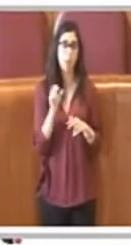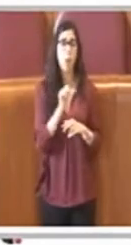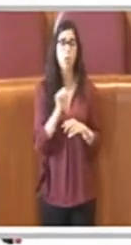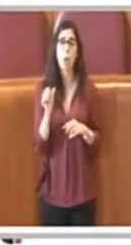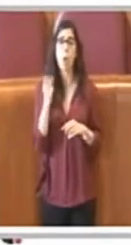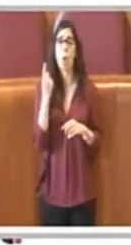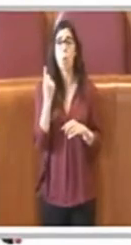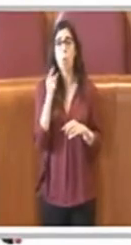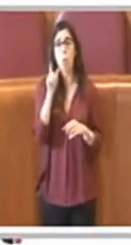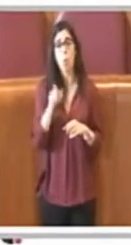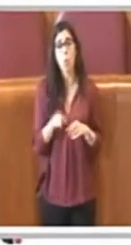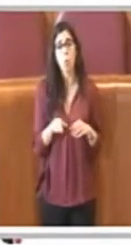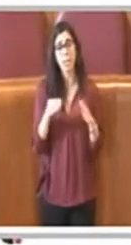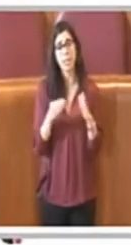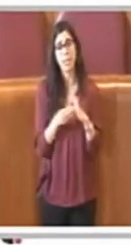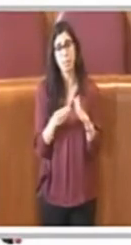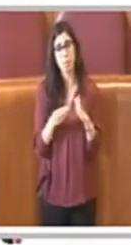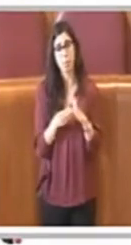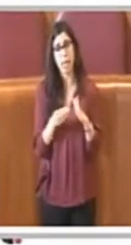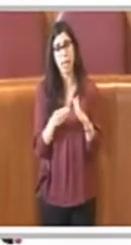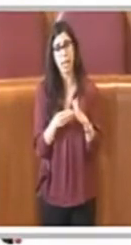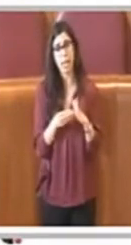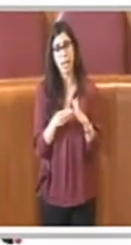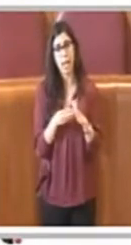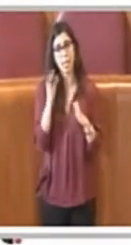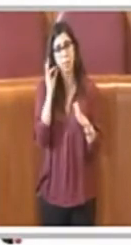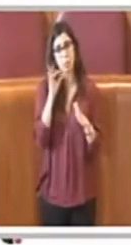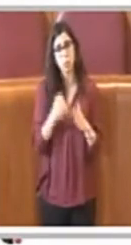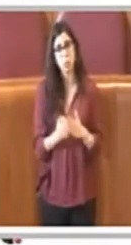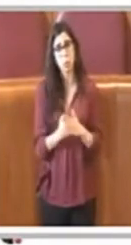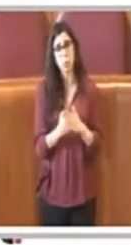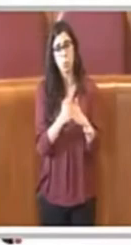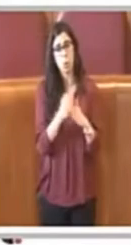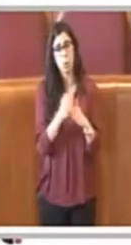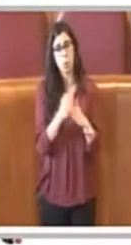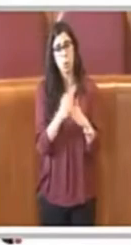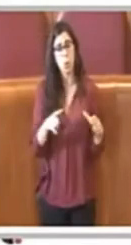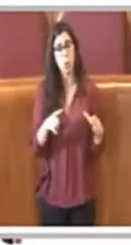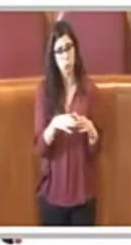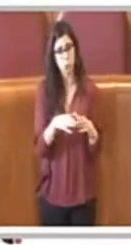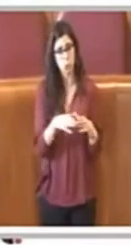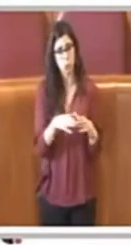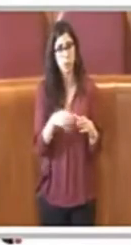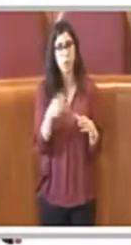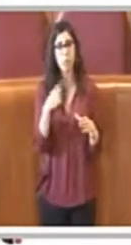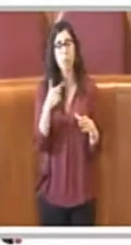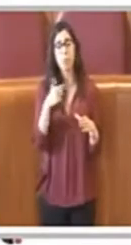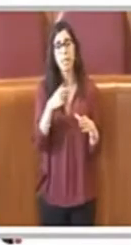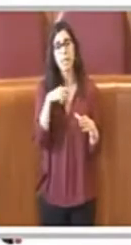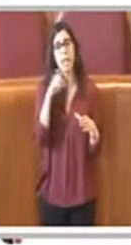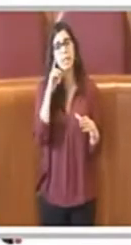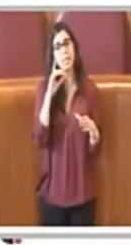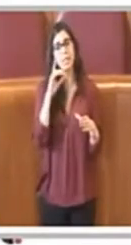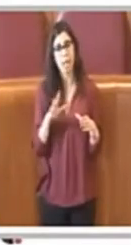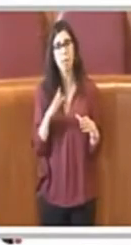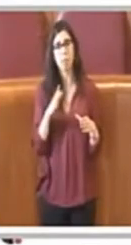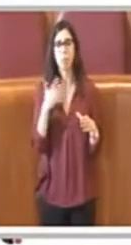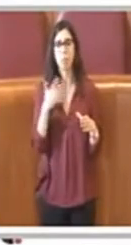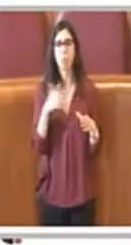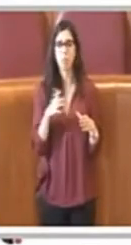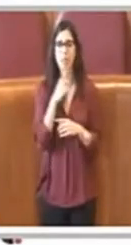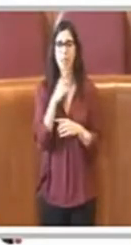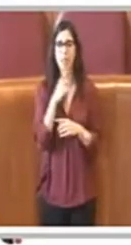dipendente per le attività di supporto alla consulta. Questo perché sappiamo che è difficile